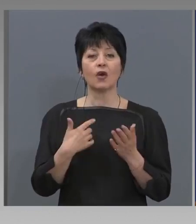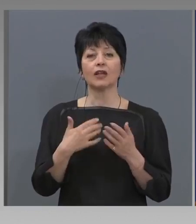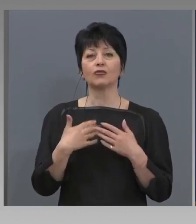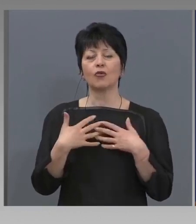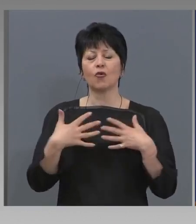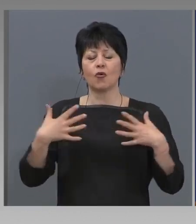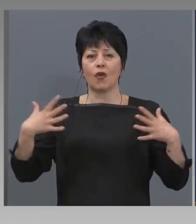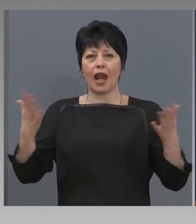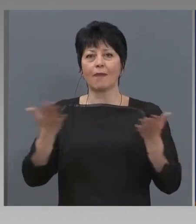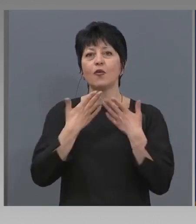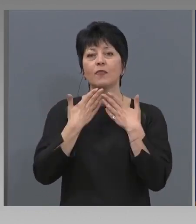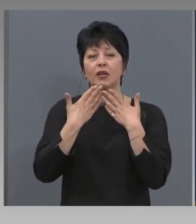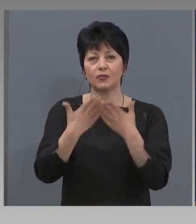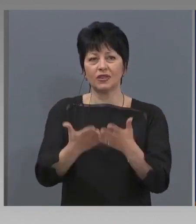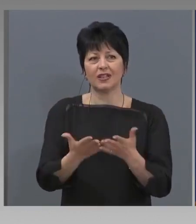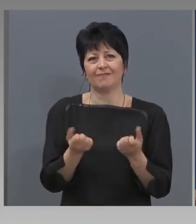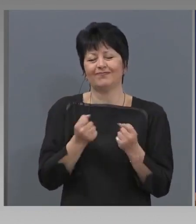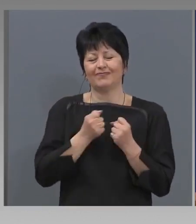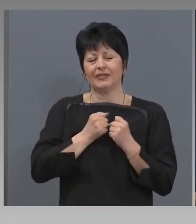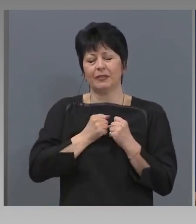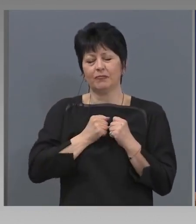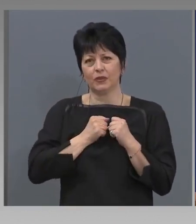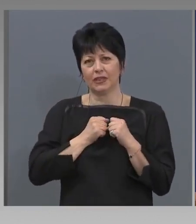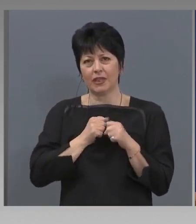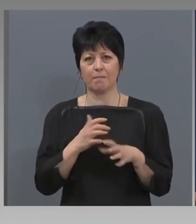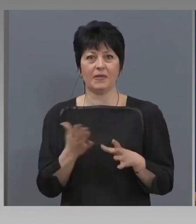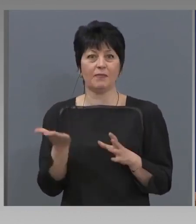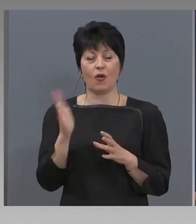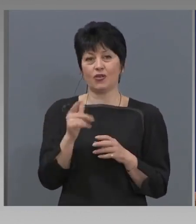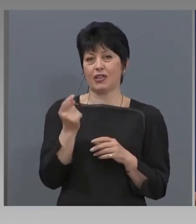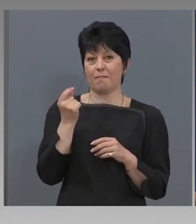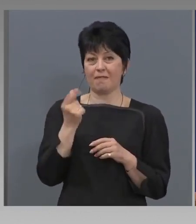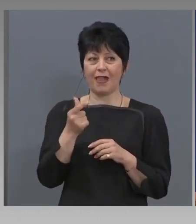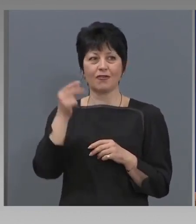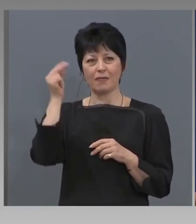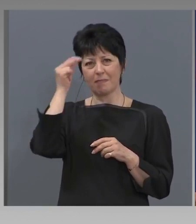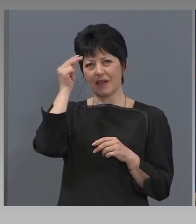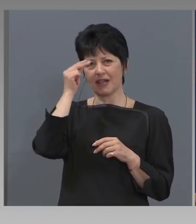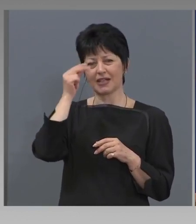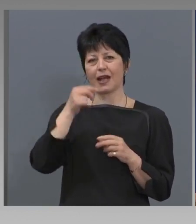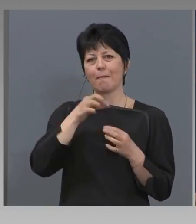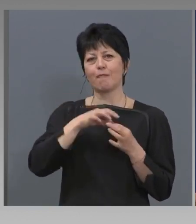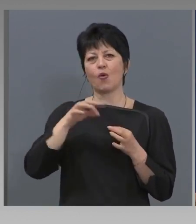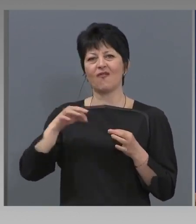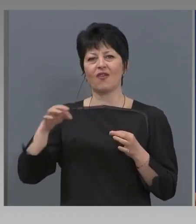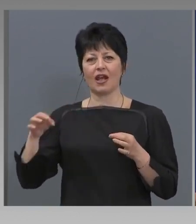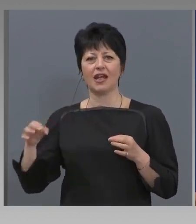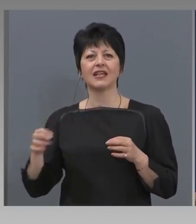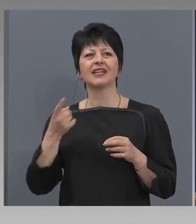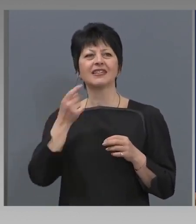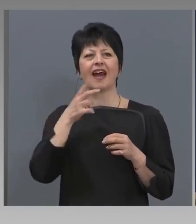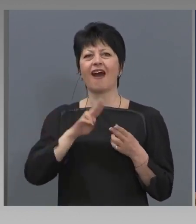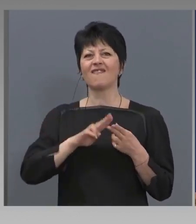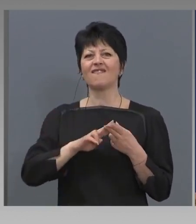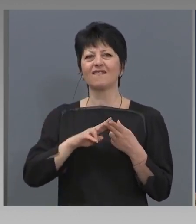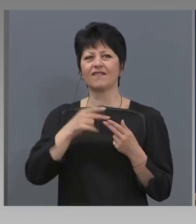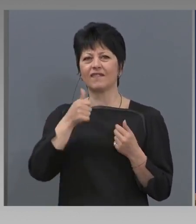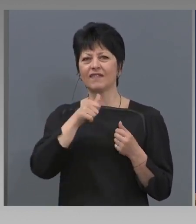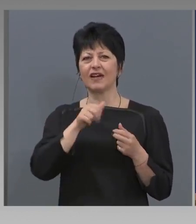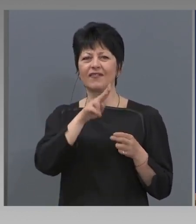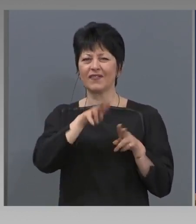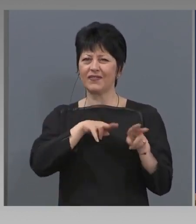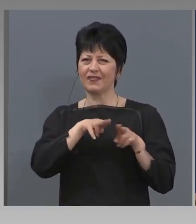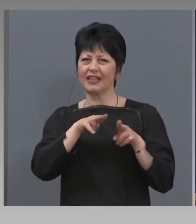благодаря и да устискаме още да не станеме имаме хубава българска поговорка. Власите на край Дунава да